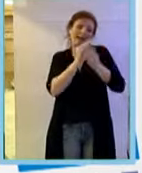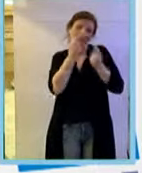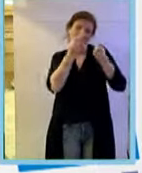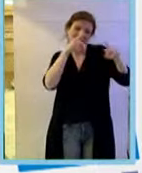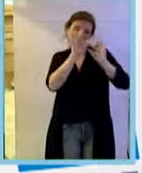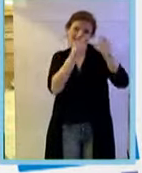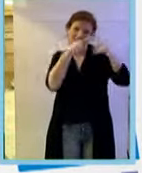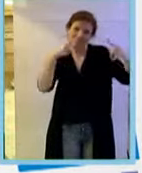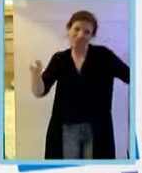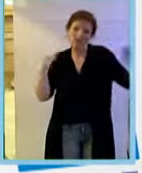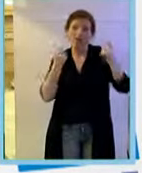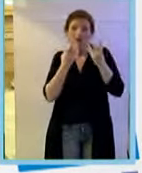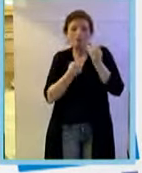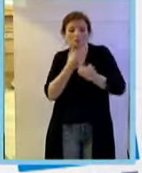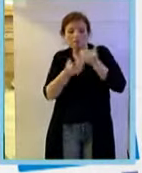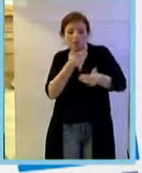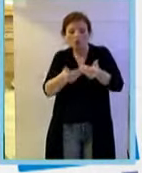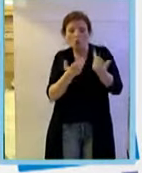intenso dei